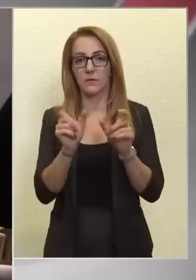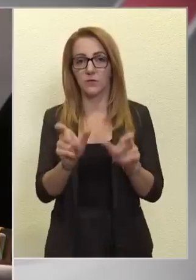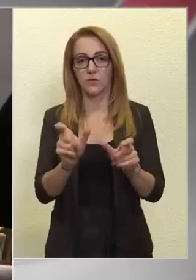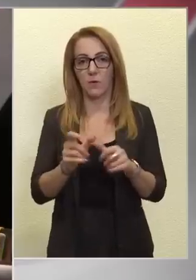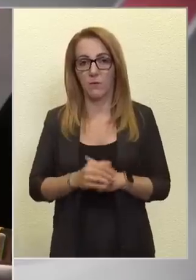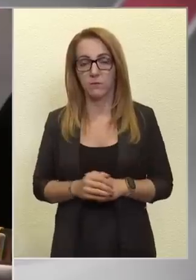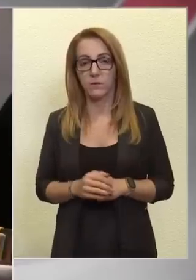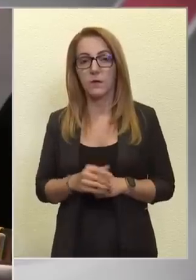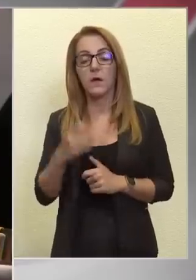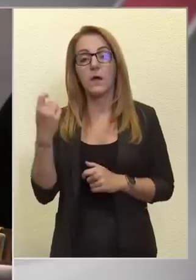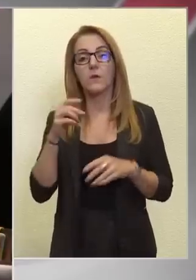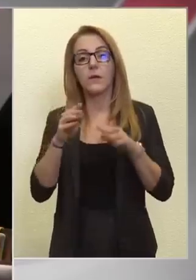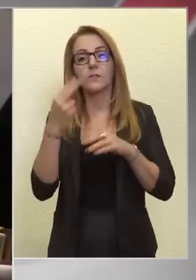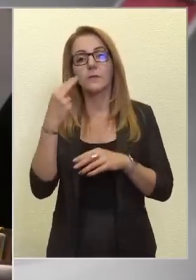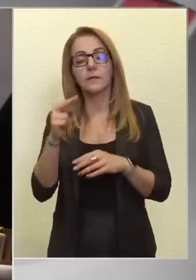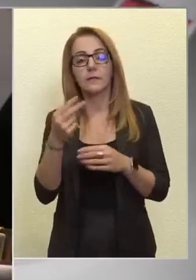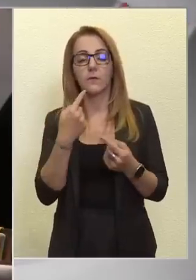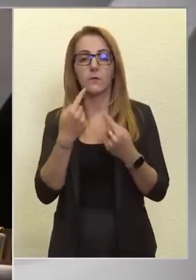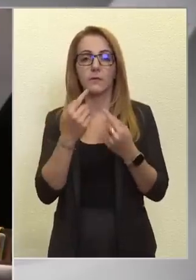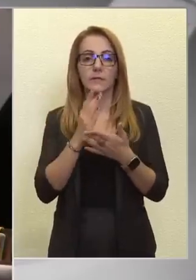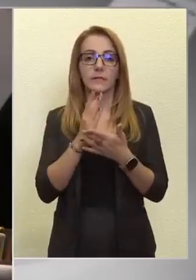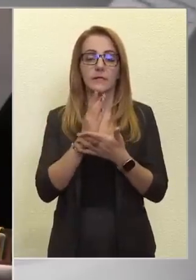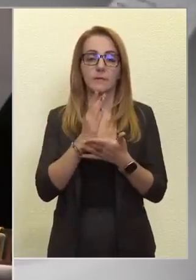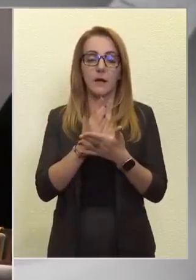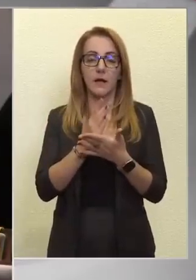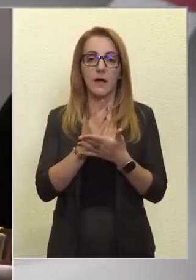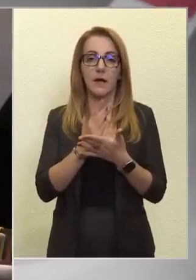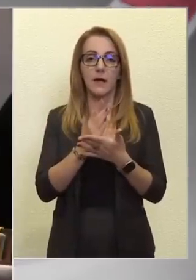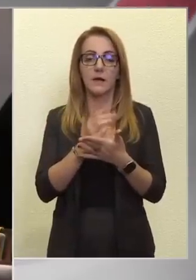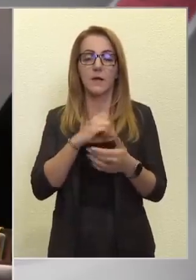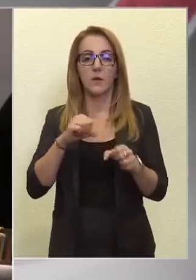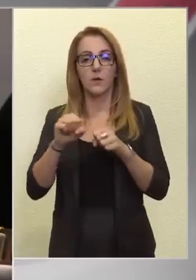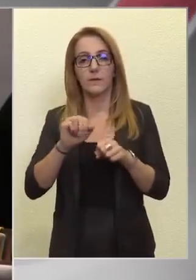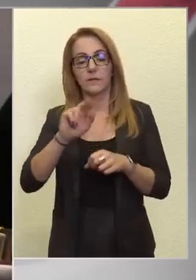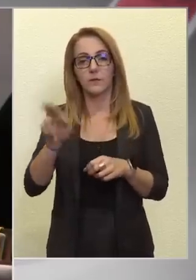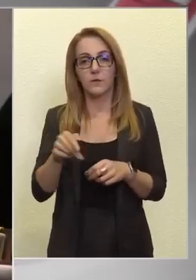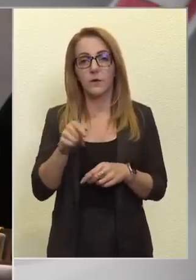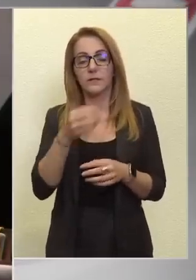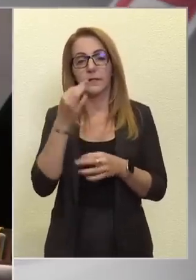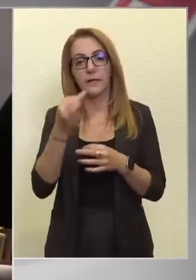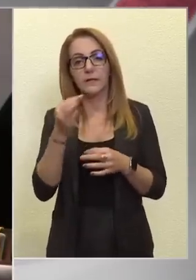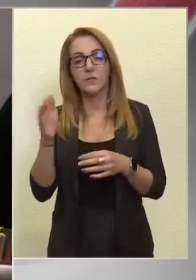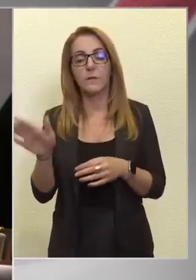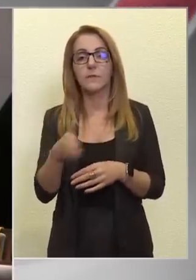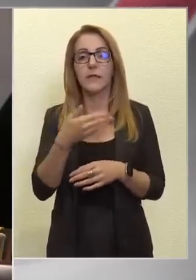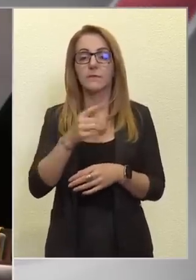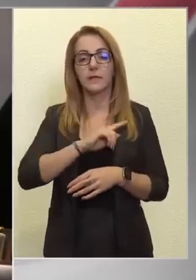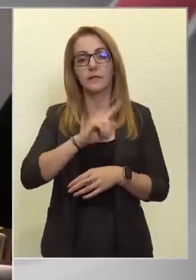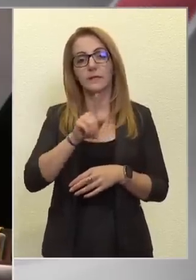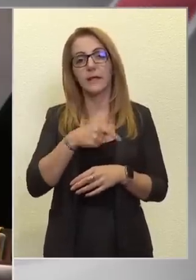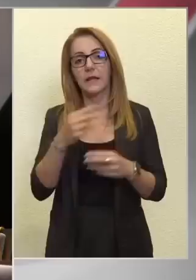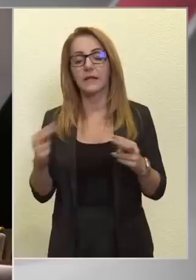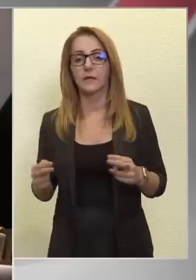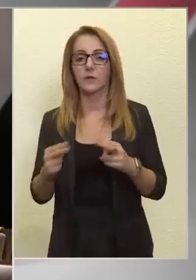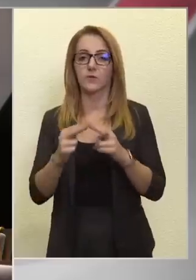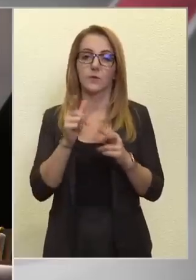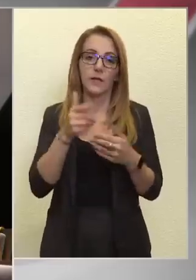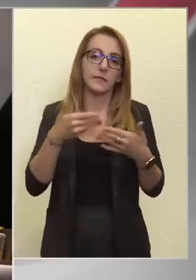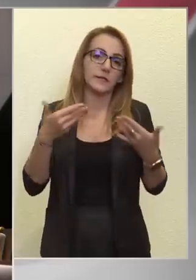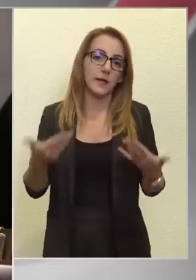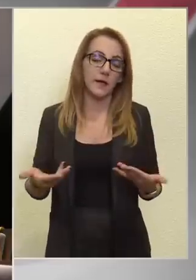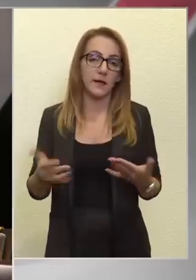Gólyás miniszter úr beszélt már az önkormányzatokról, az a kérdésem, hogy nemzeti energiacsúcs lesz,